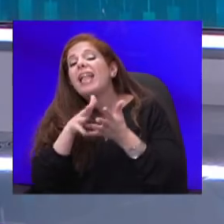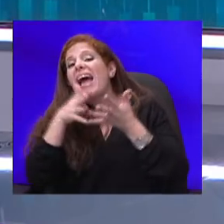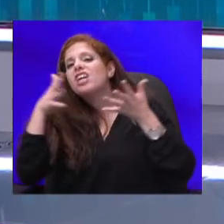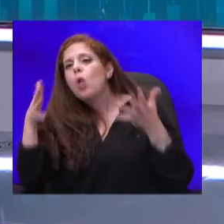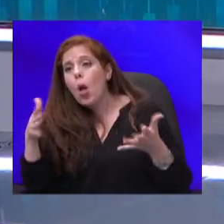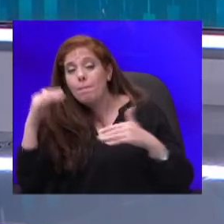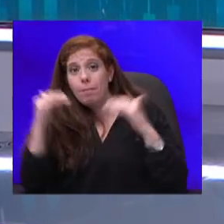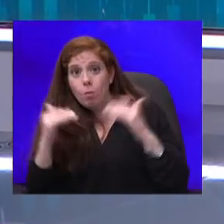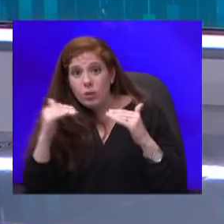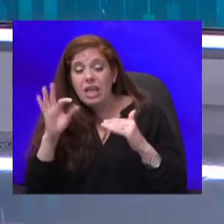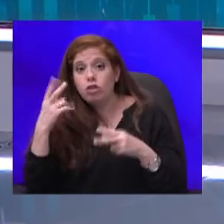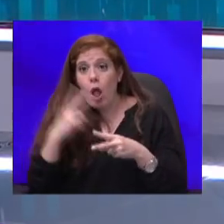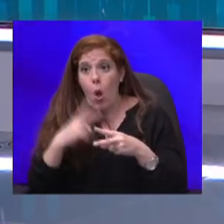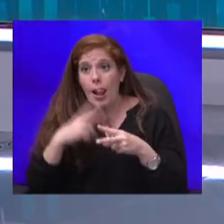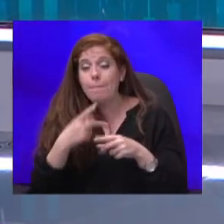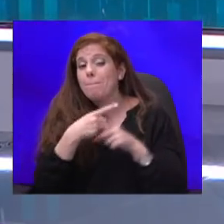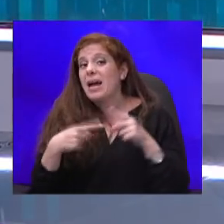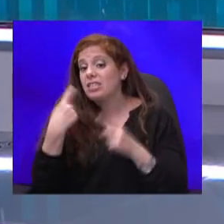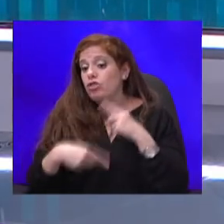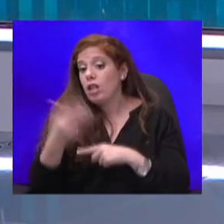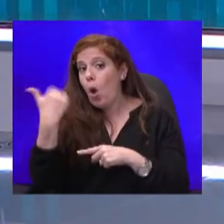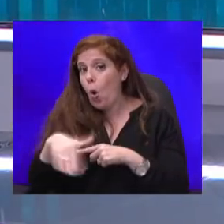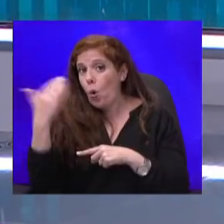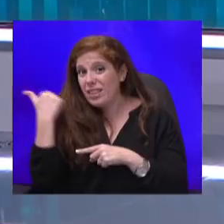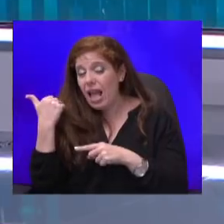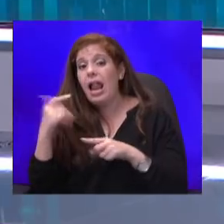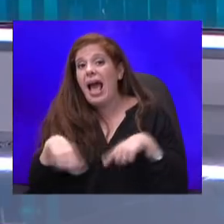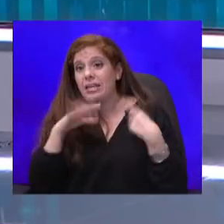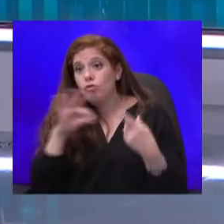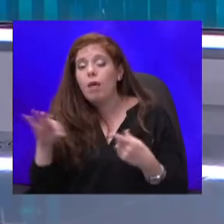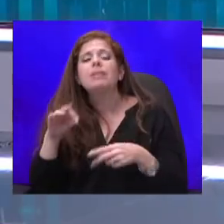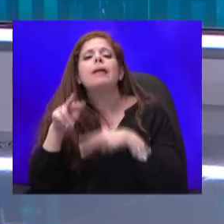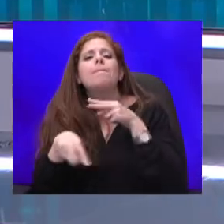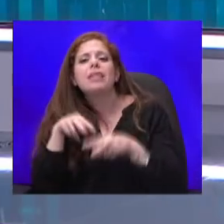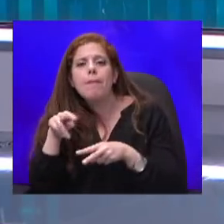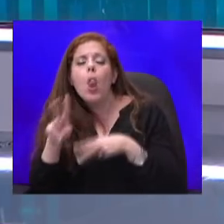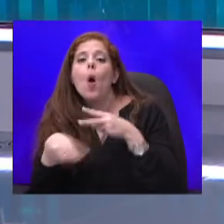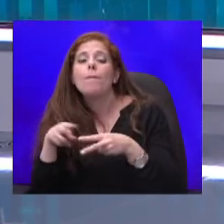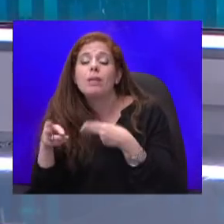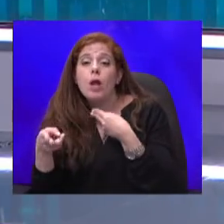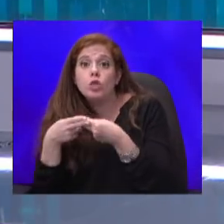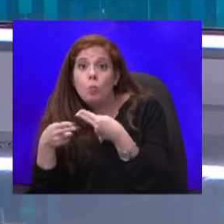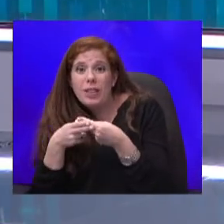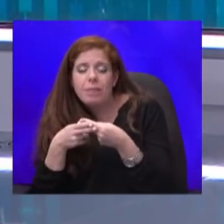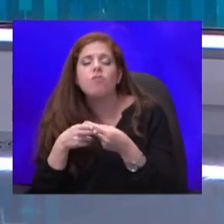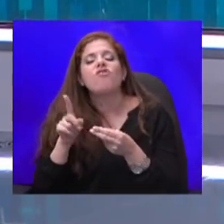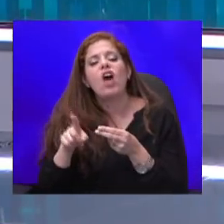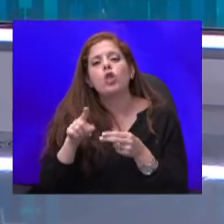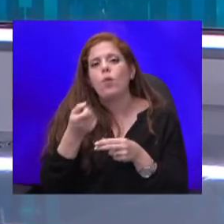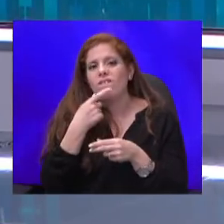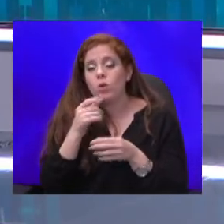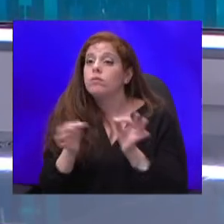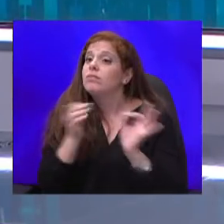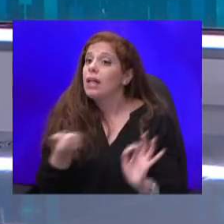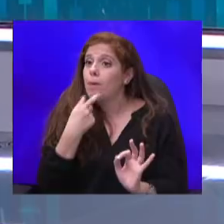בחצי שנה האחרונה לחייהם, הן מטפל או מטפלת צמודים ותרופות. נתחיל מהחלק של התרופות. 19 אלף שקל